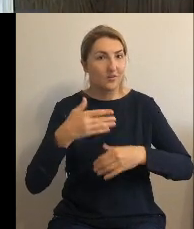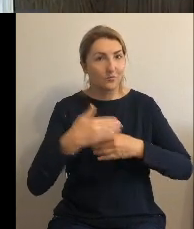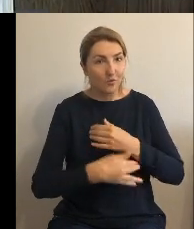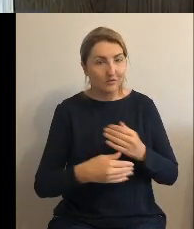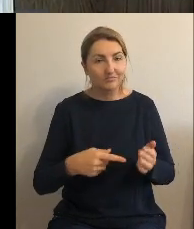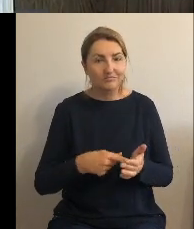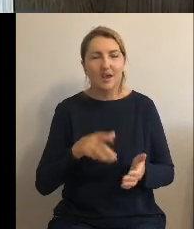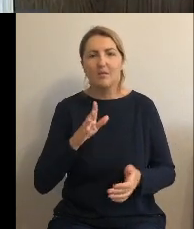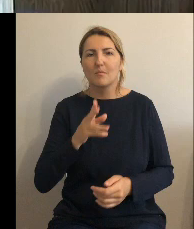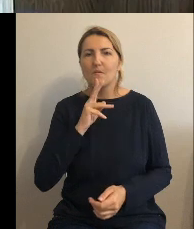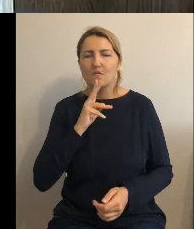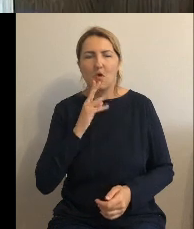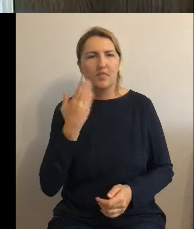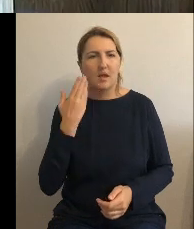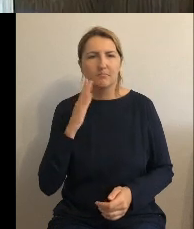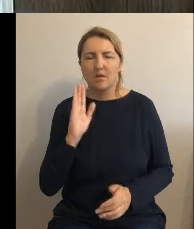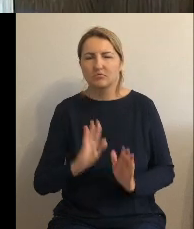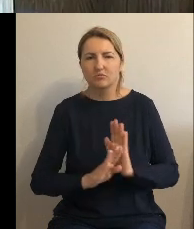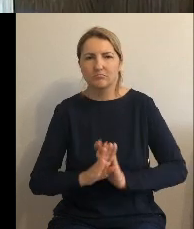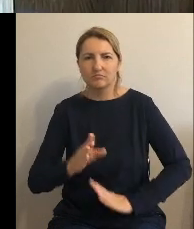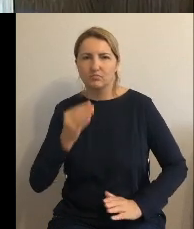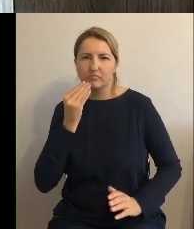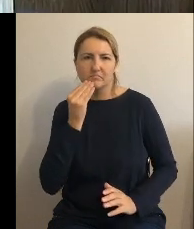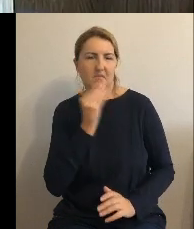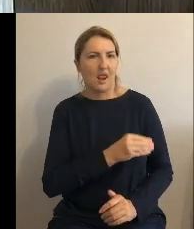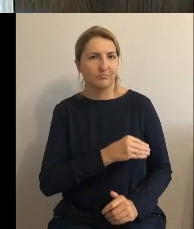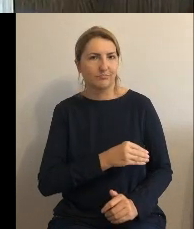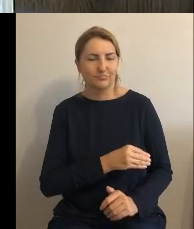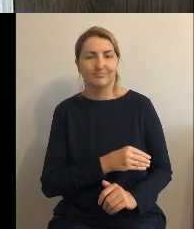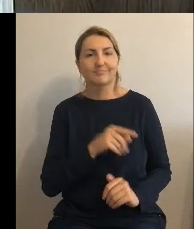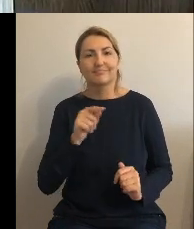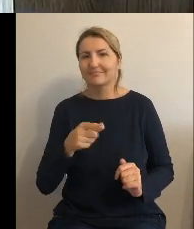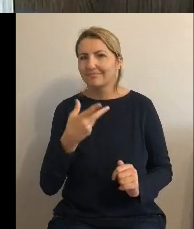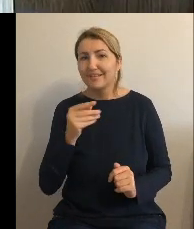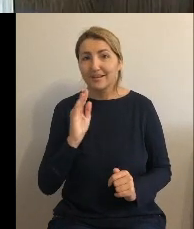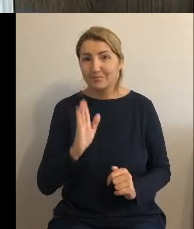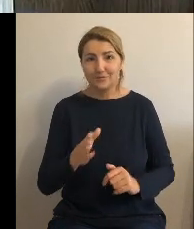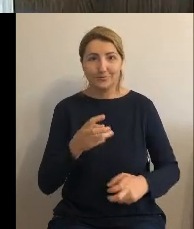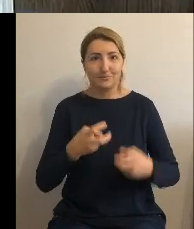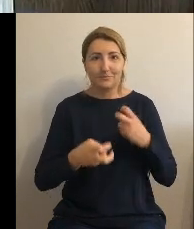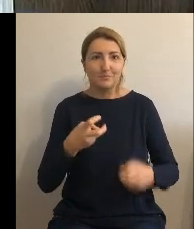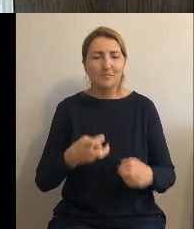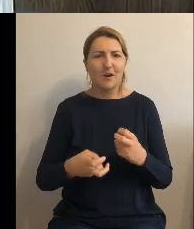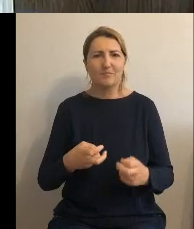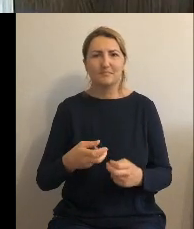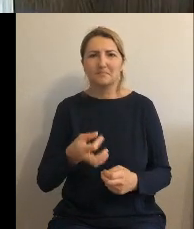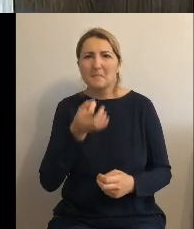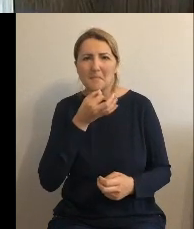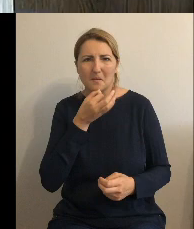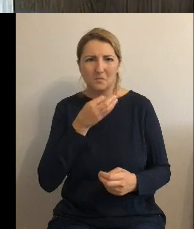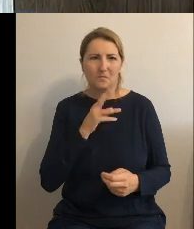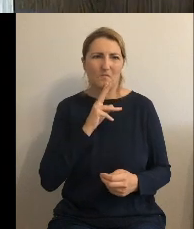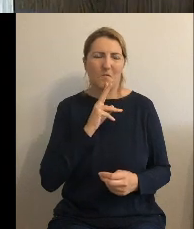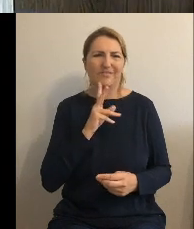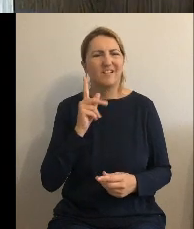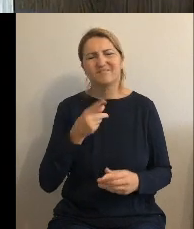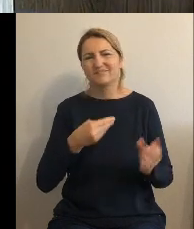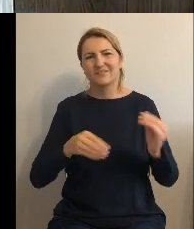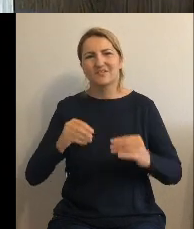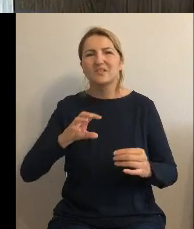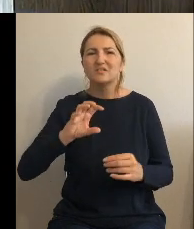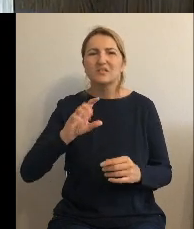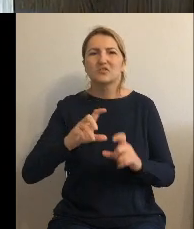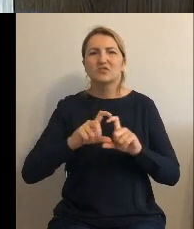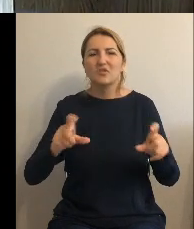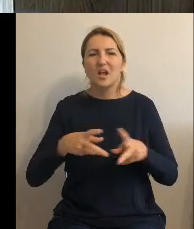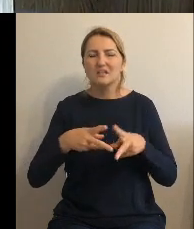wysokiej jakości i nie będziemy mieli problemów z niedoborem tej wody, szczególnie w okresie tutaj wiosenno-letnim,